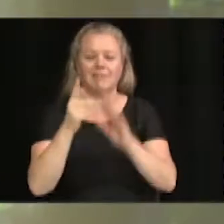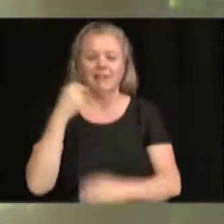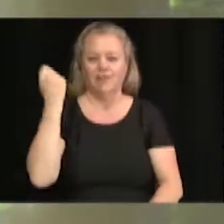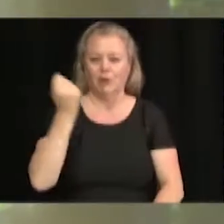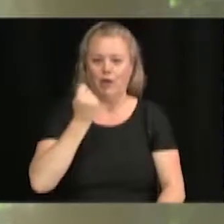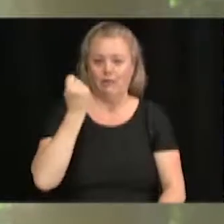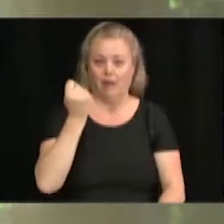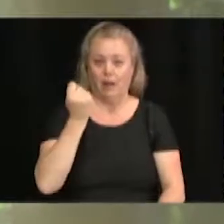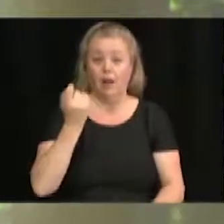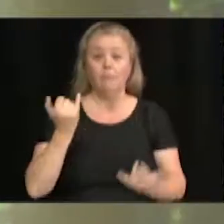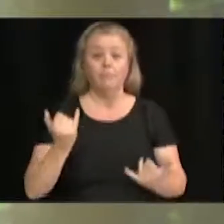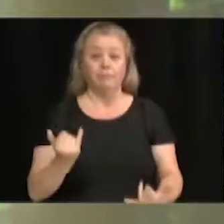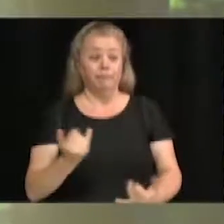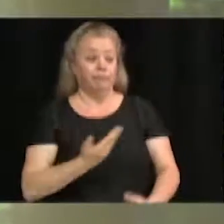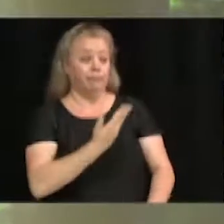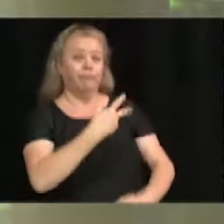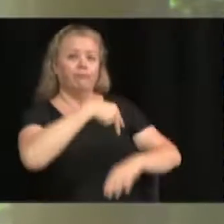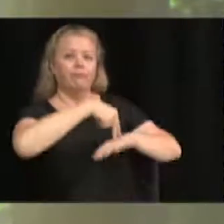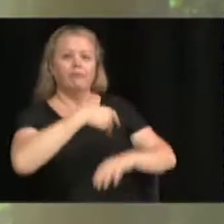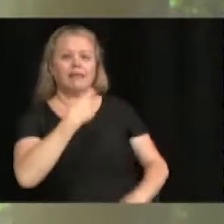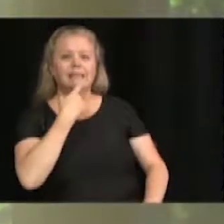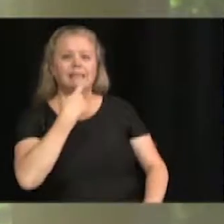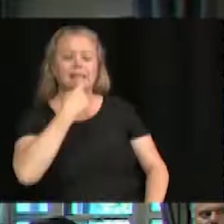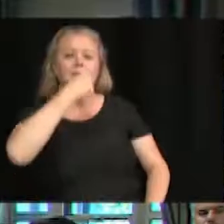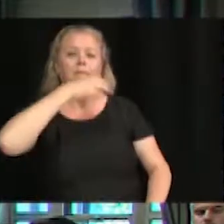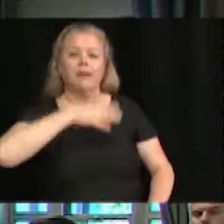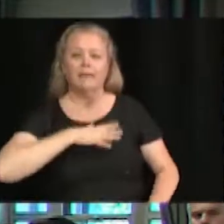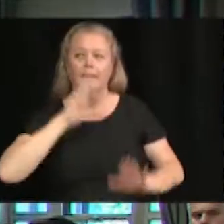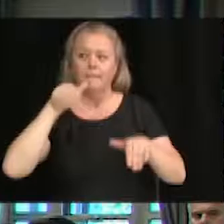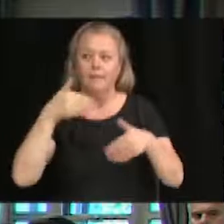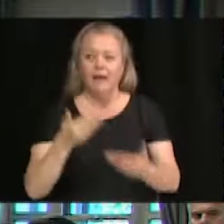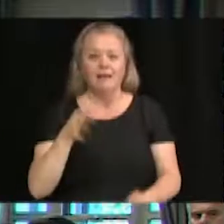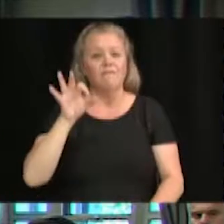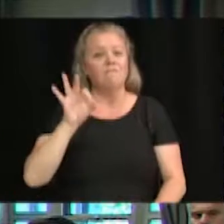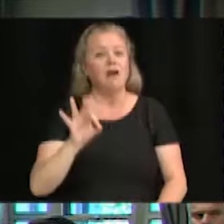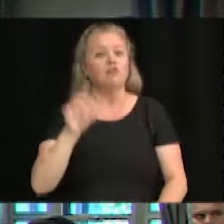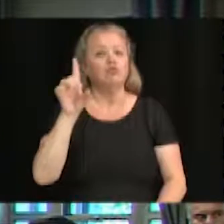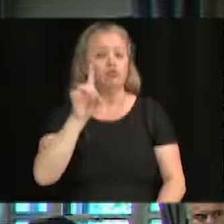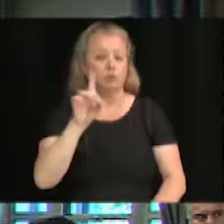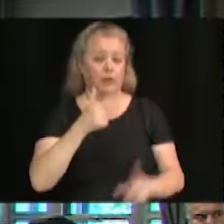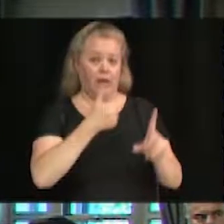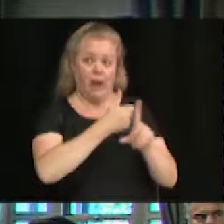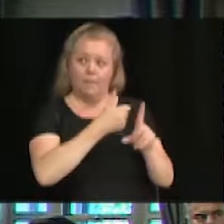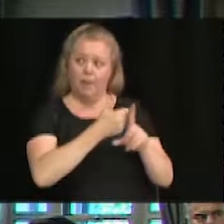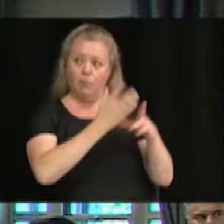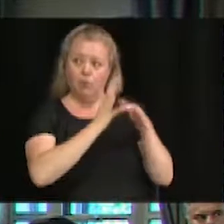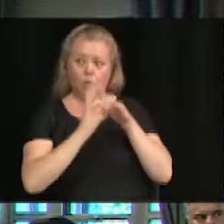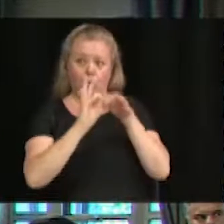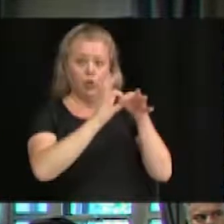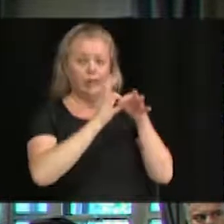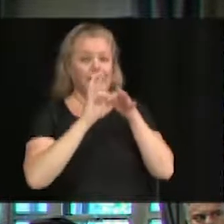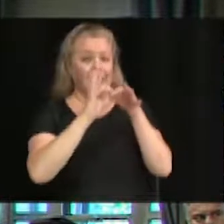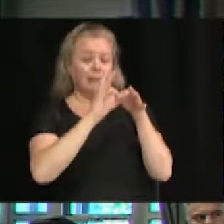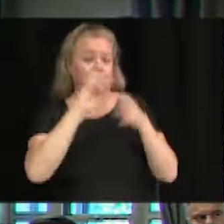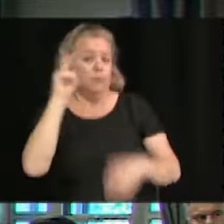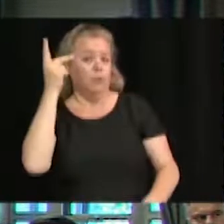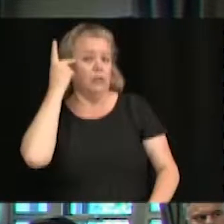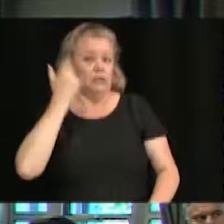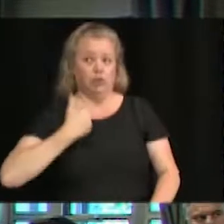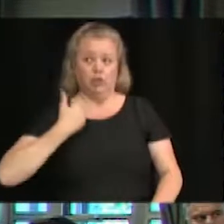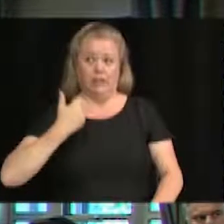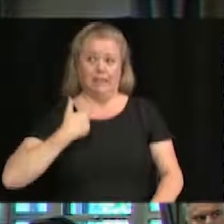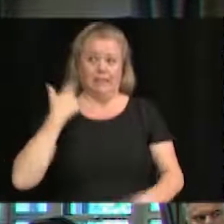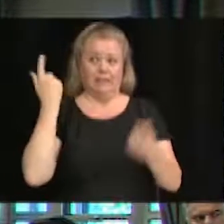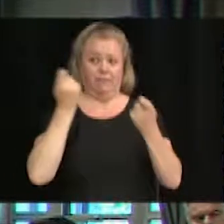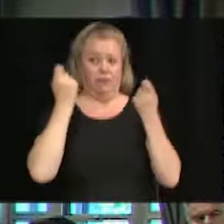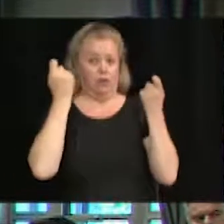vous avez ici à l'avant Mme Marie-France Dupuis, qui est coordonnatrice de la politique jeunesse de Victoriaville, qui va nous présenter la démarche. On va remettre un